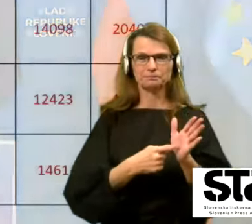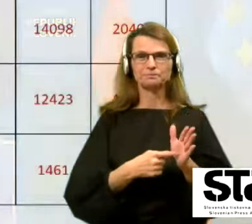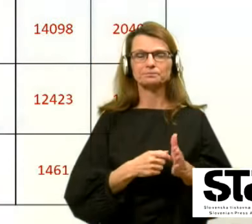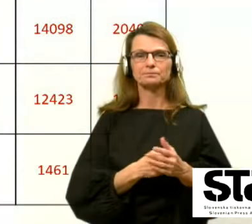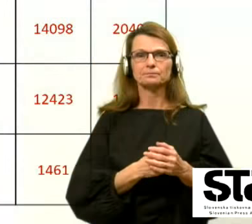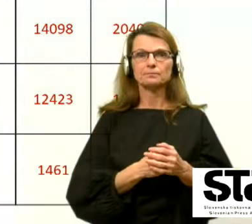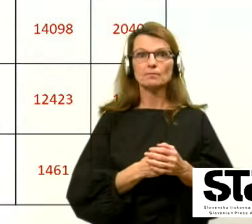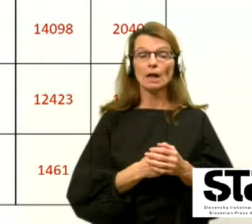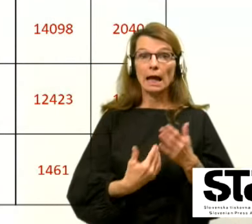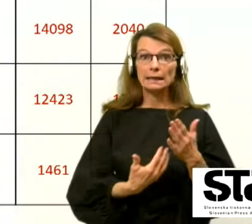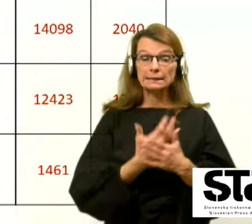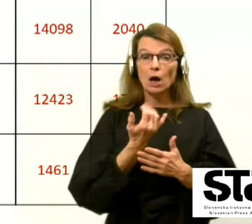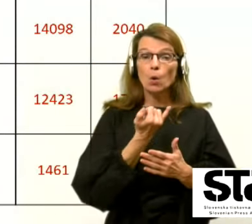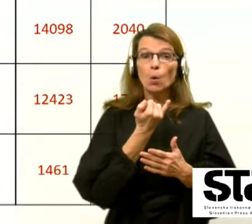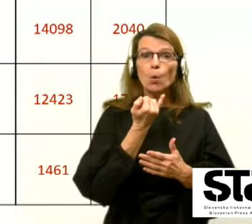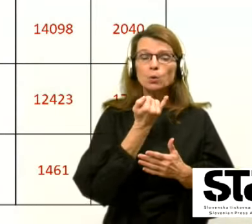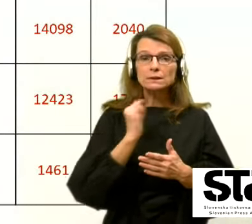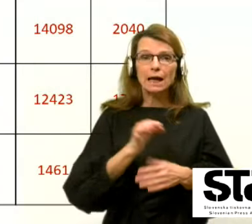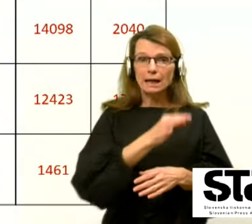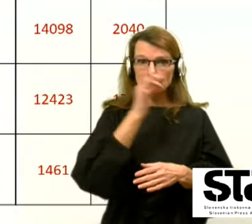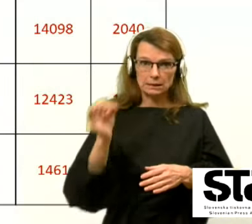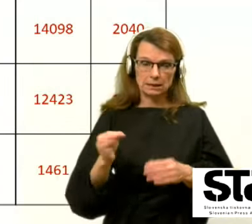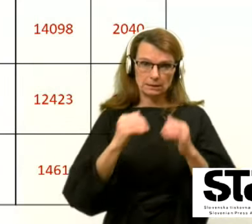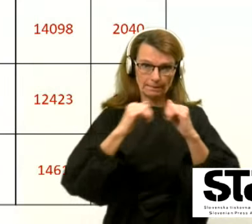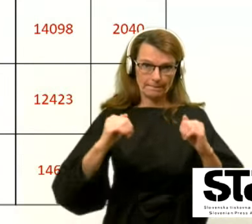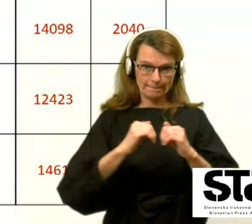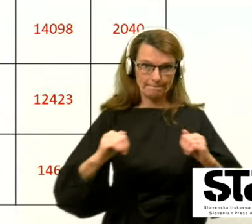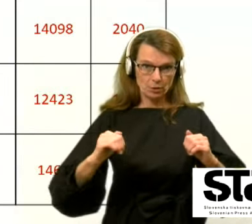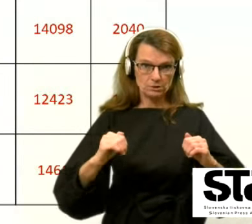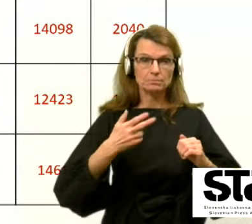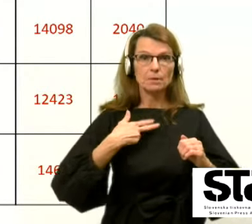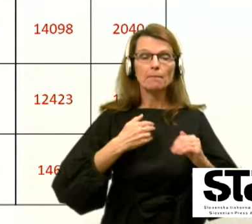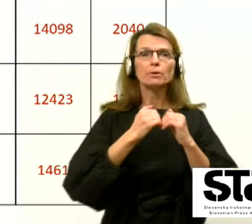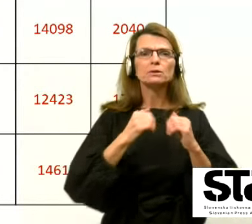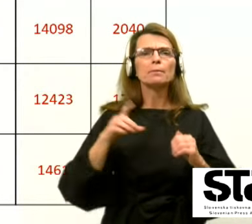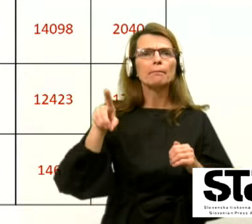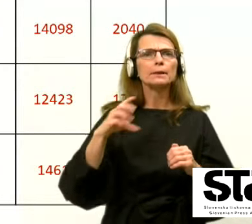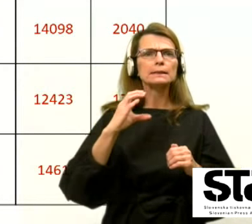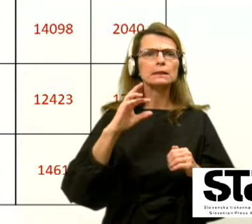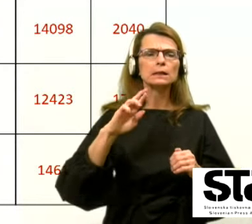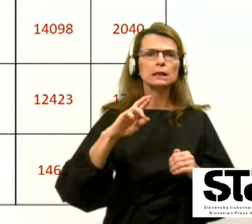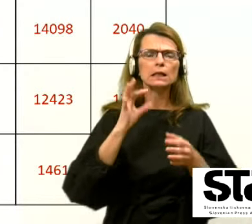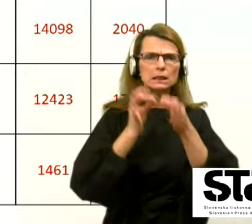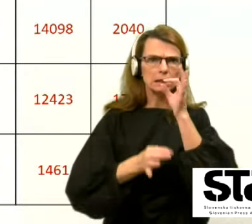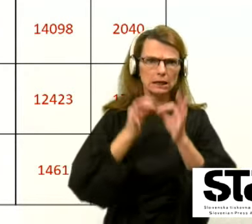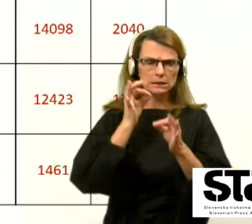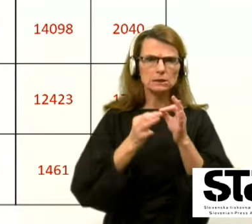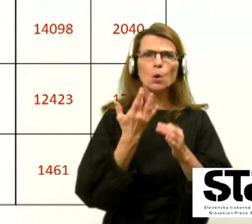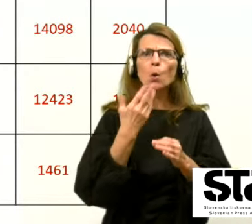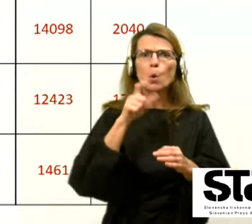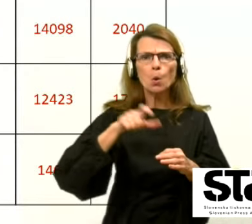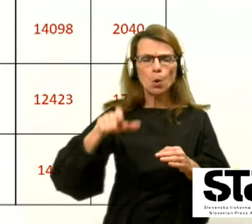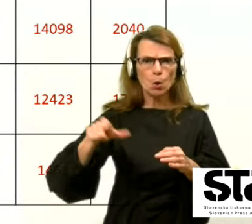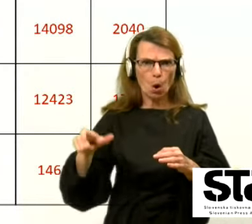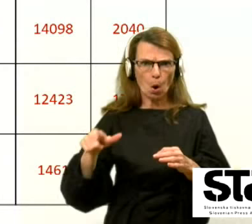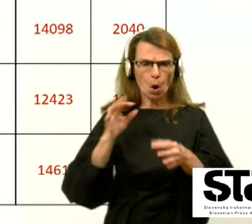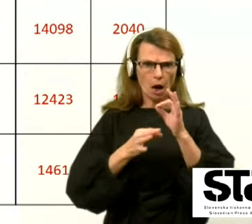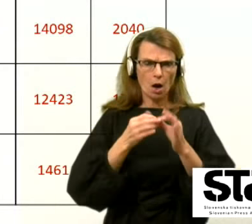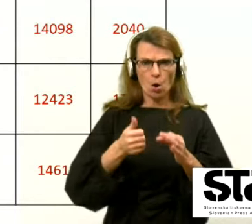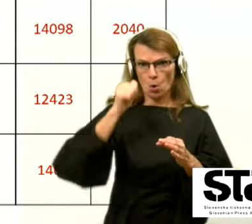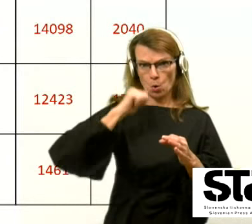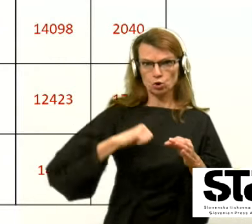Poglejte za vsak stran dan posebej. Imamo najprej pri PCR testih napisano oštevilo testiranj, torej včeraj